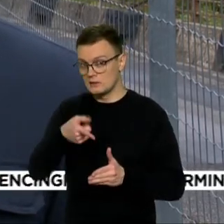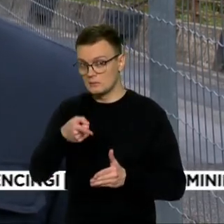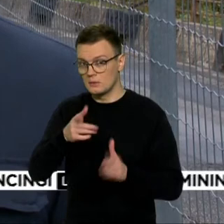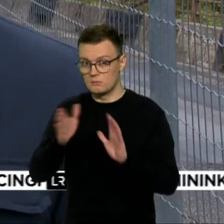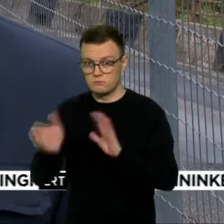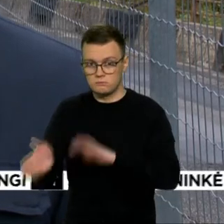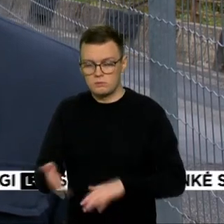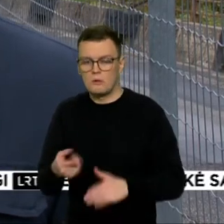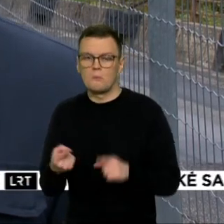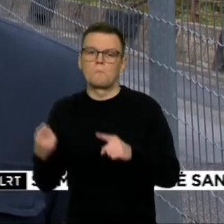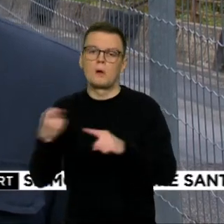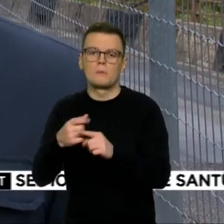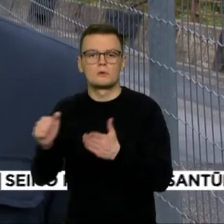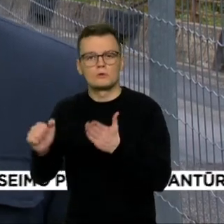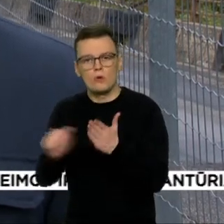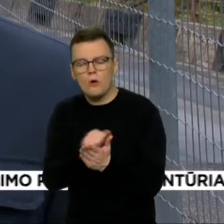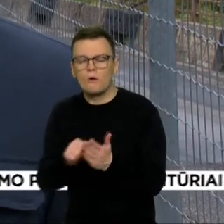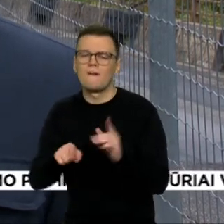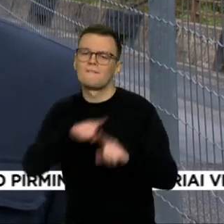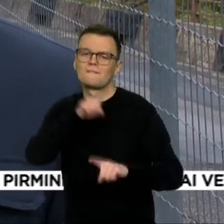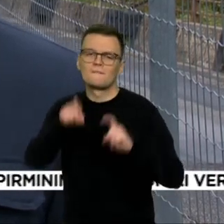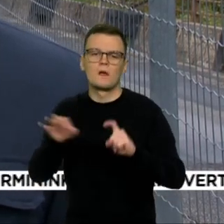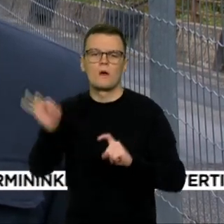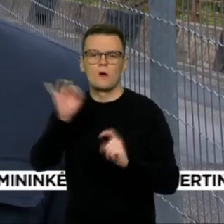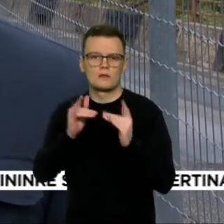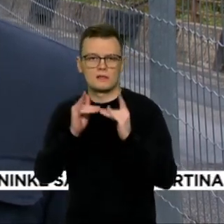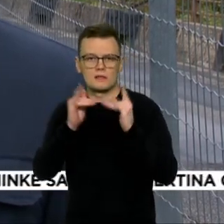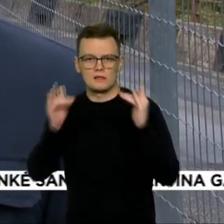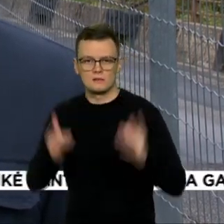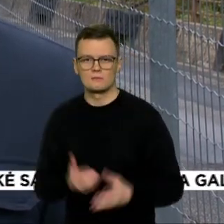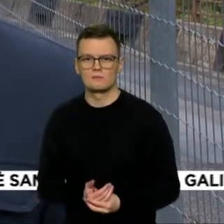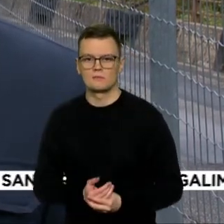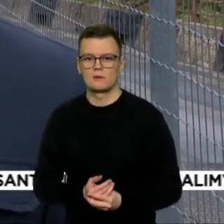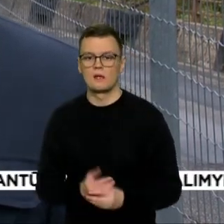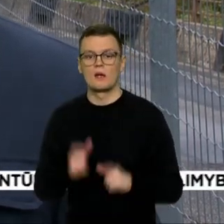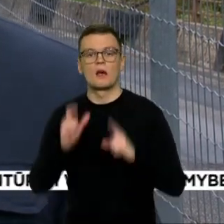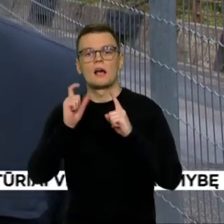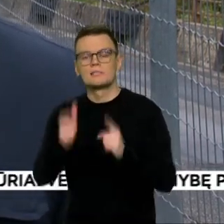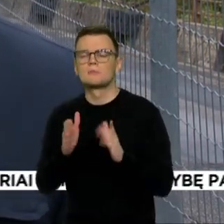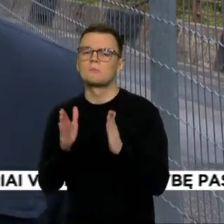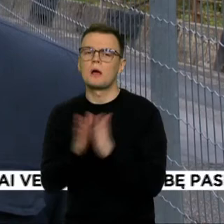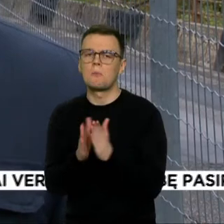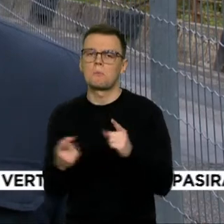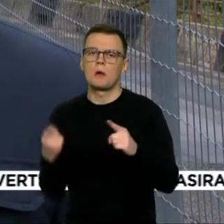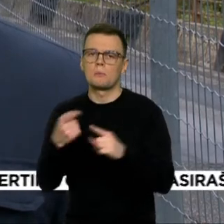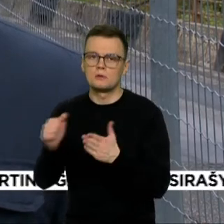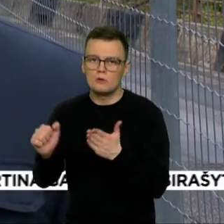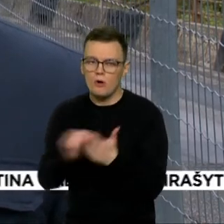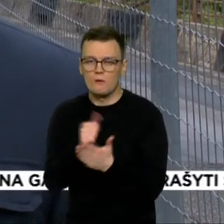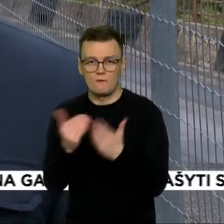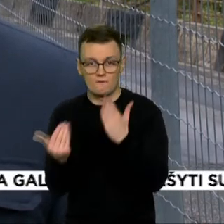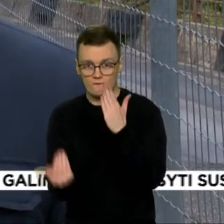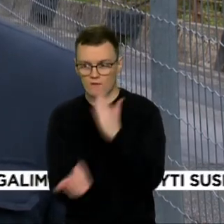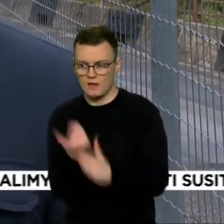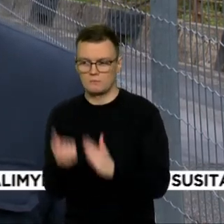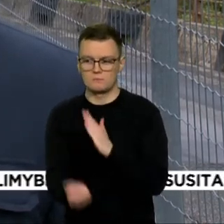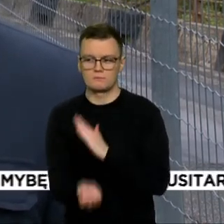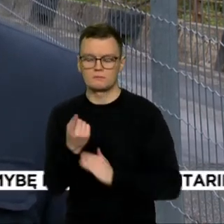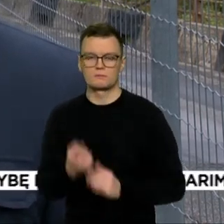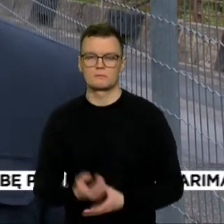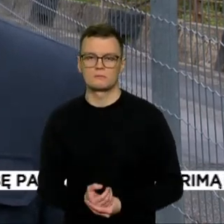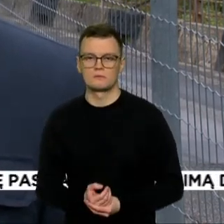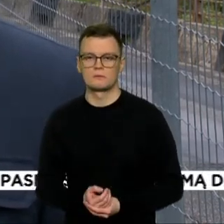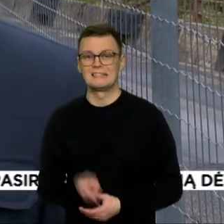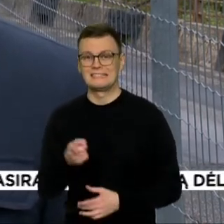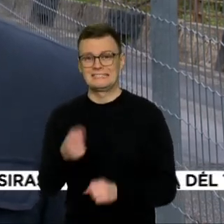išklausimų dėl tiltą, atsakėme, pasiprašėme papildomų dokumentų iš jų ir vėl tylą. Tenais nevyksta